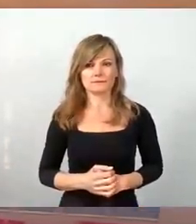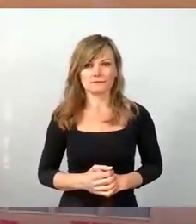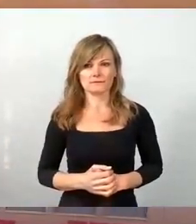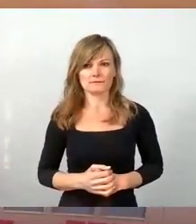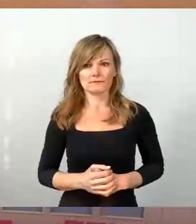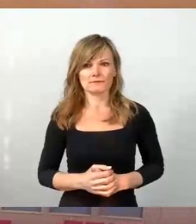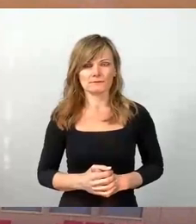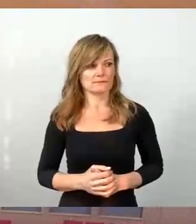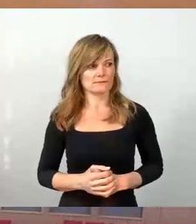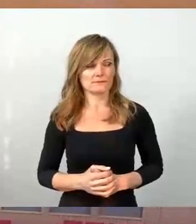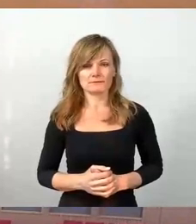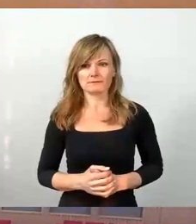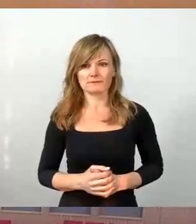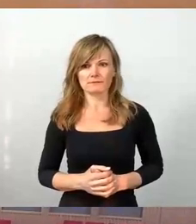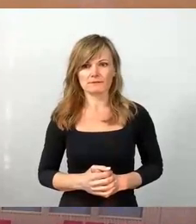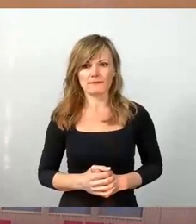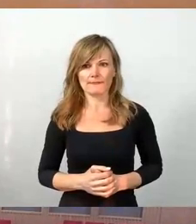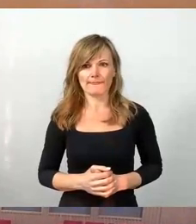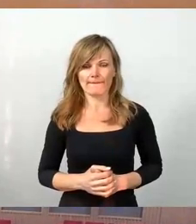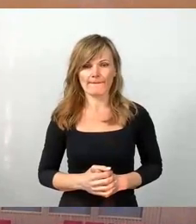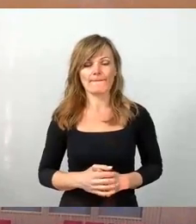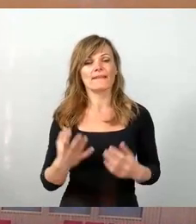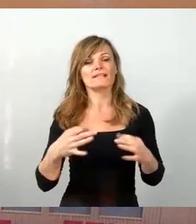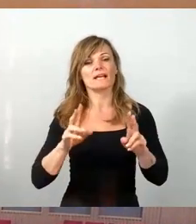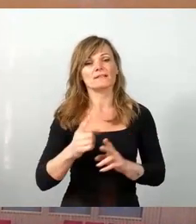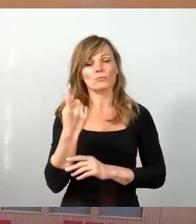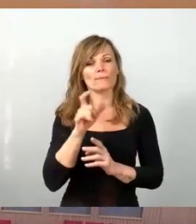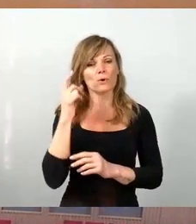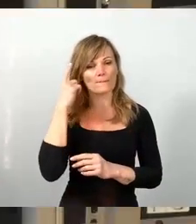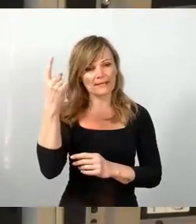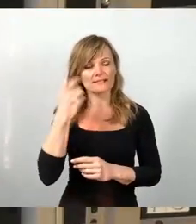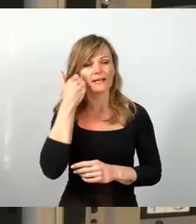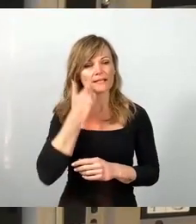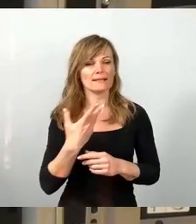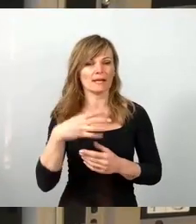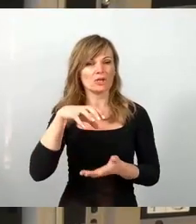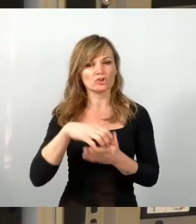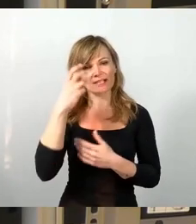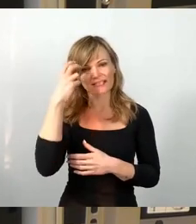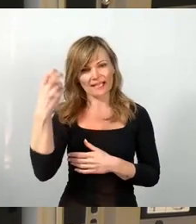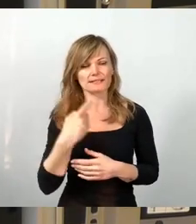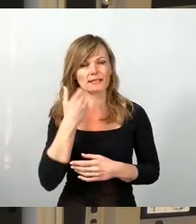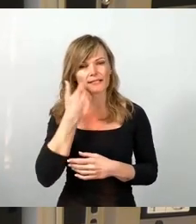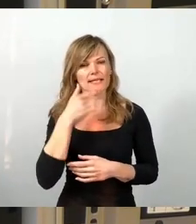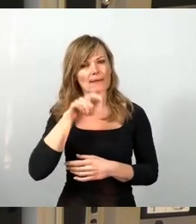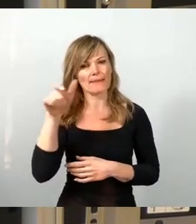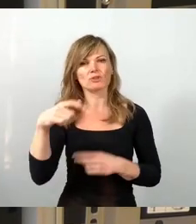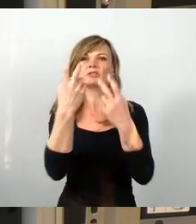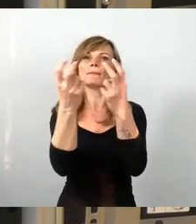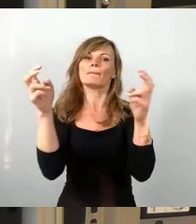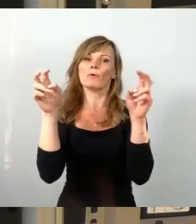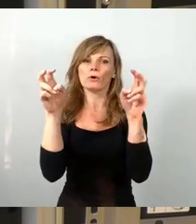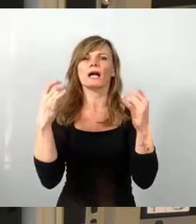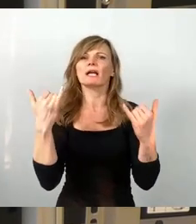Sehr geehrter Herr Oberbürgermeister, liebe Stadträten, Stadträte, liebe Menschen auf der Empore, obwohl es jetzt nicht mehr so viele sind,